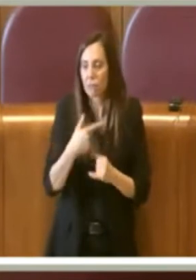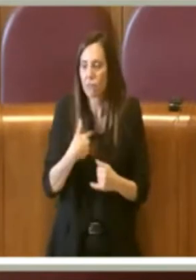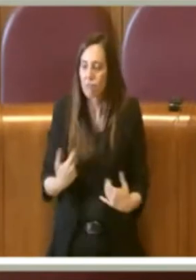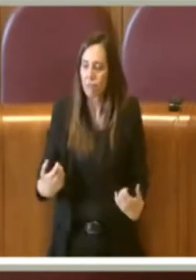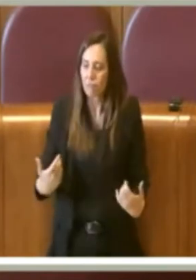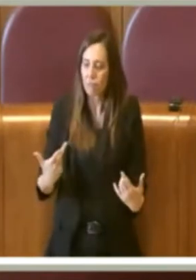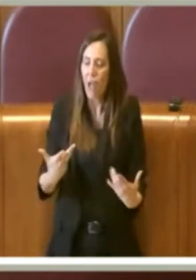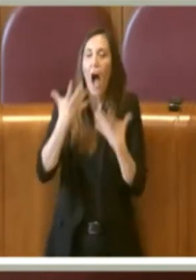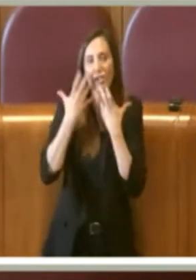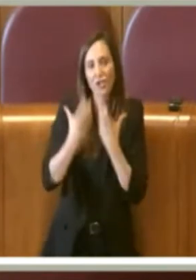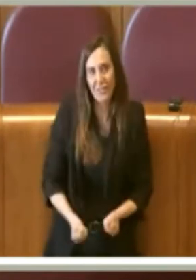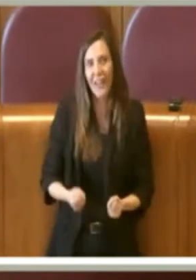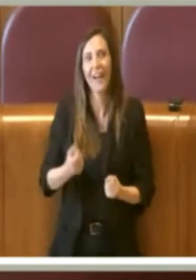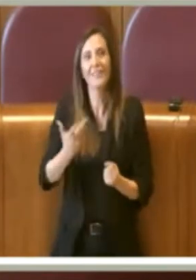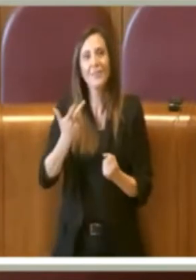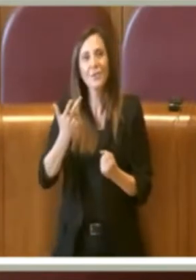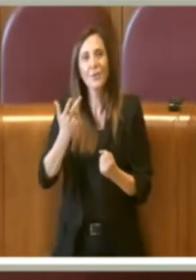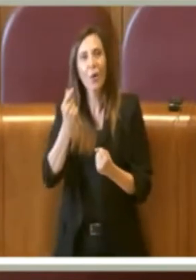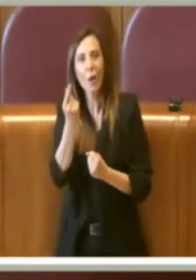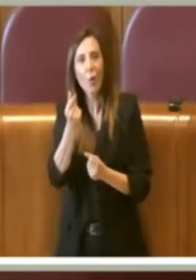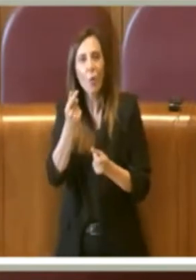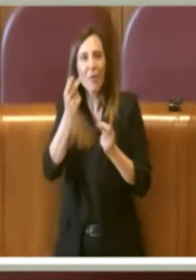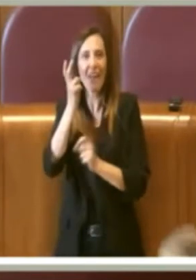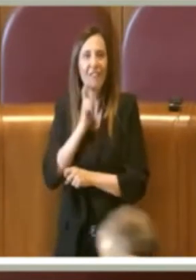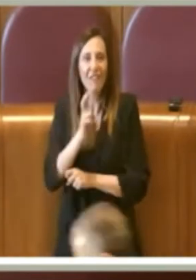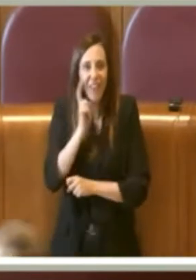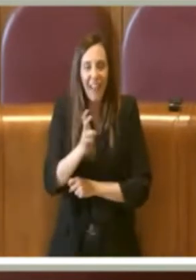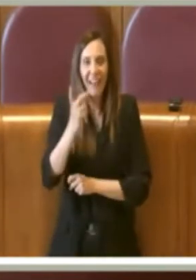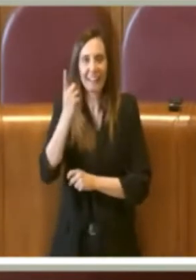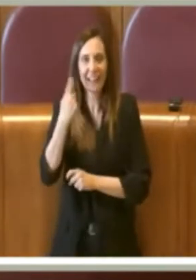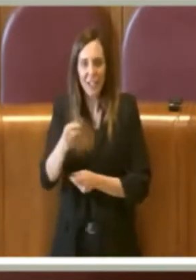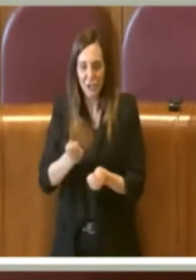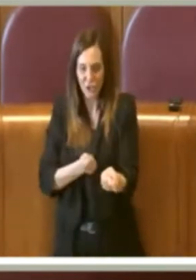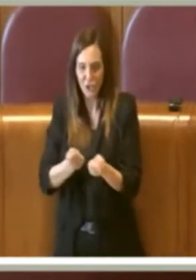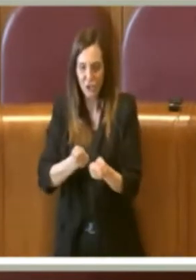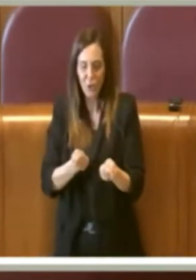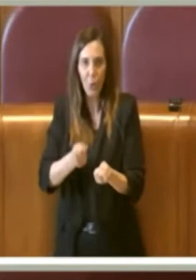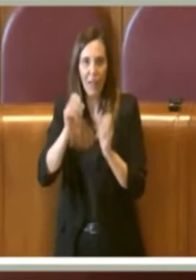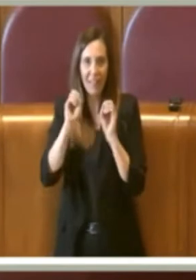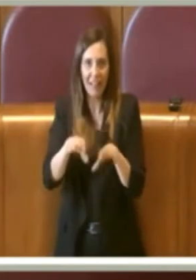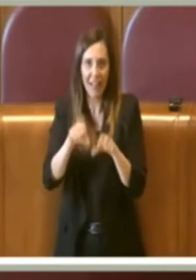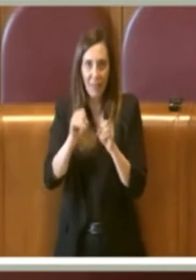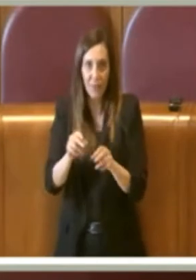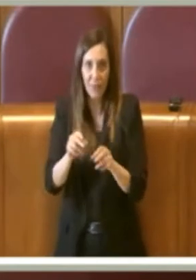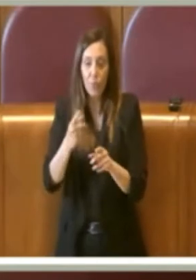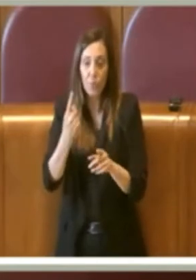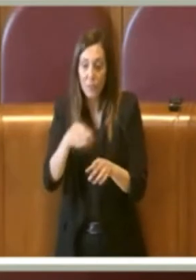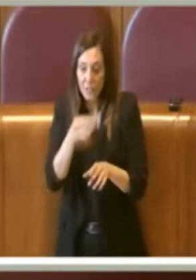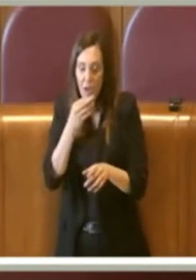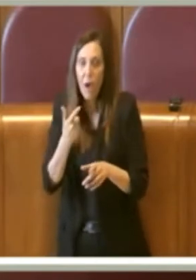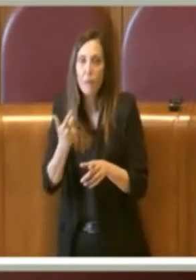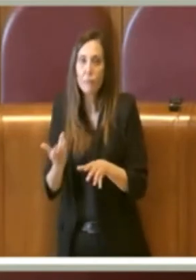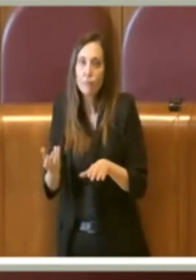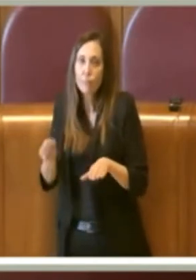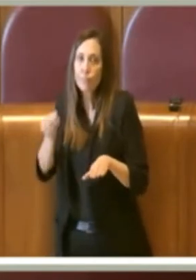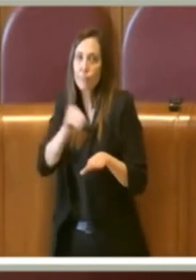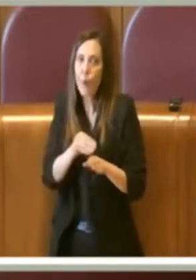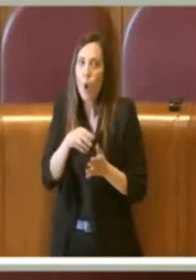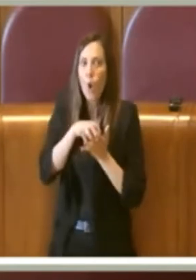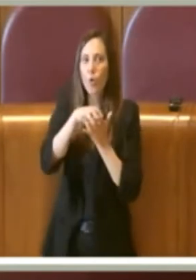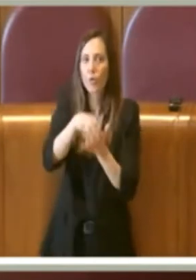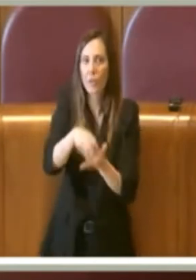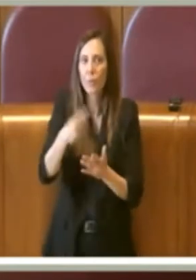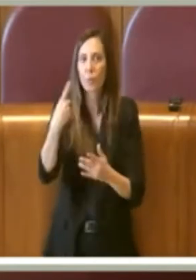abbracciando ovviamente la visione sostenibile della gestione dei rifiuti e ovviamente apportando un contributo in materia di